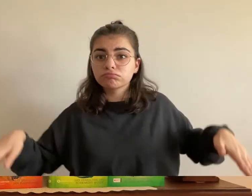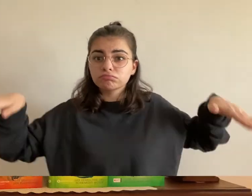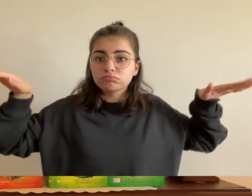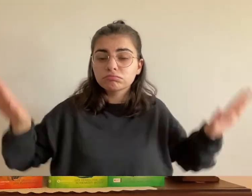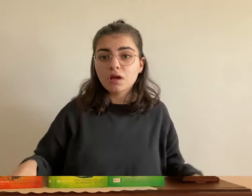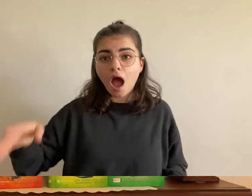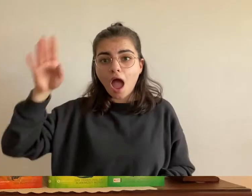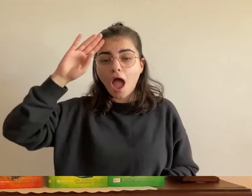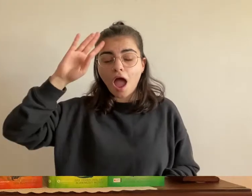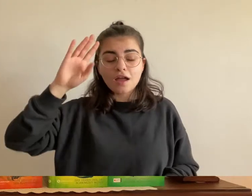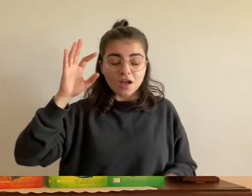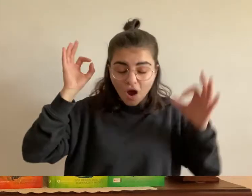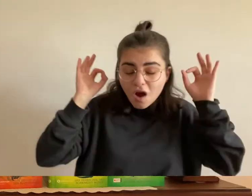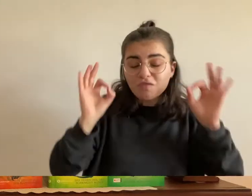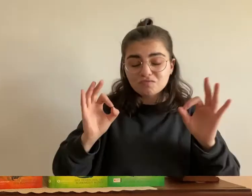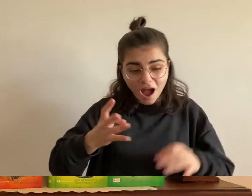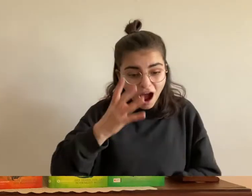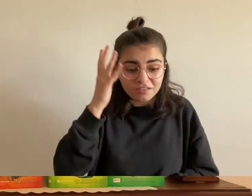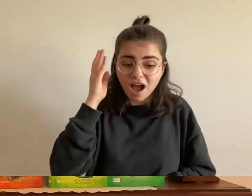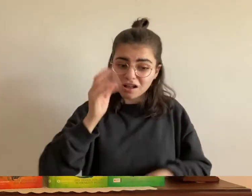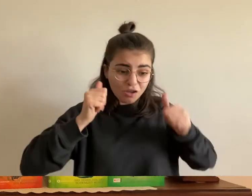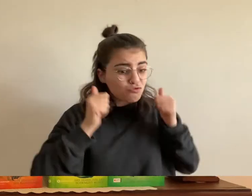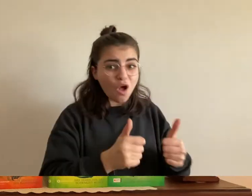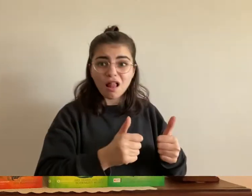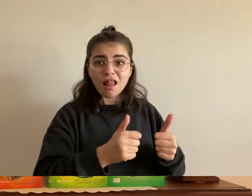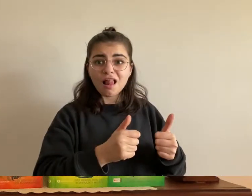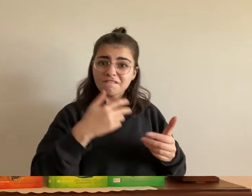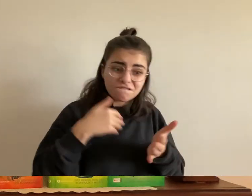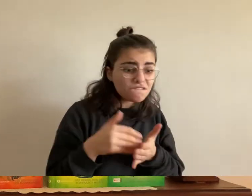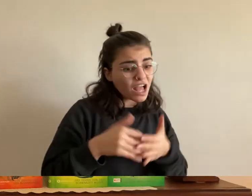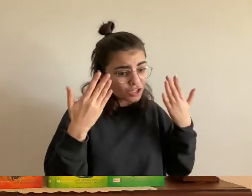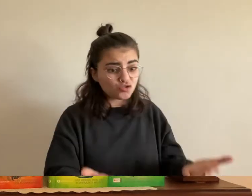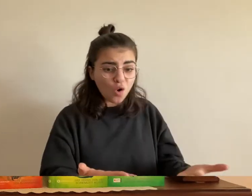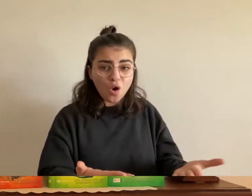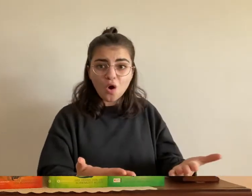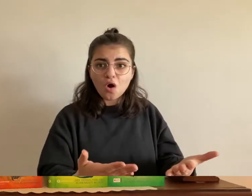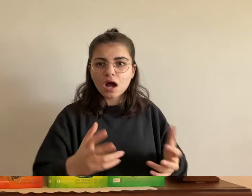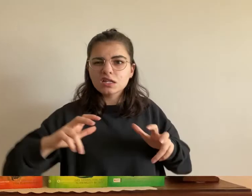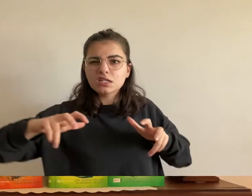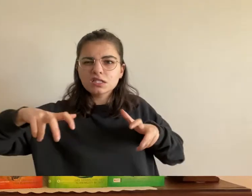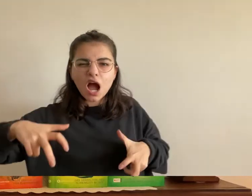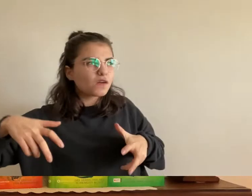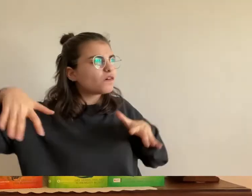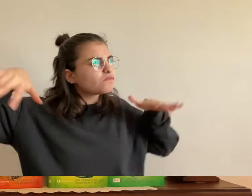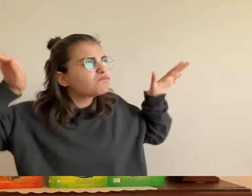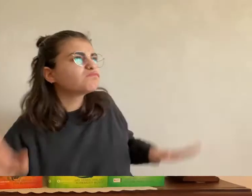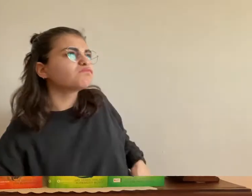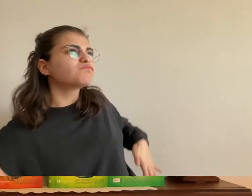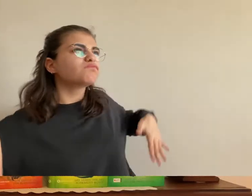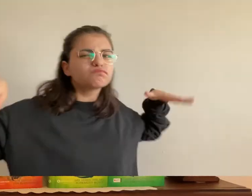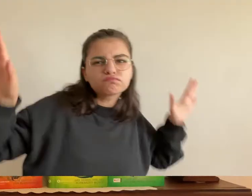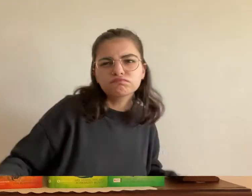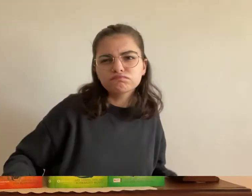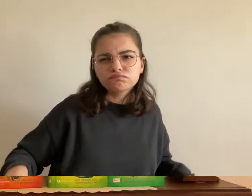sie flogen einen bogen und wieder auf ihren gegner zu er wartete bereits auf sie in der